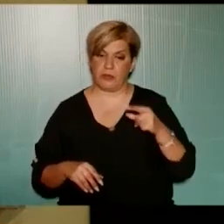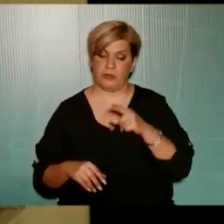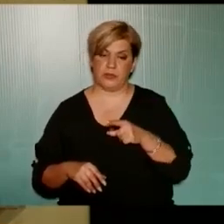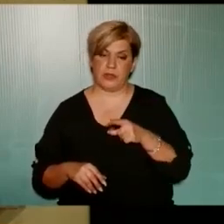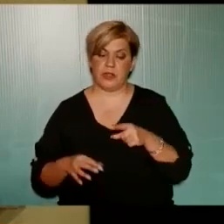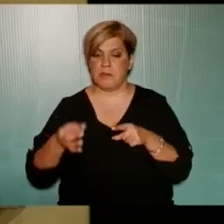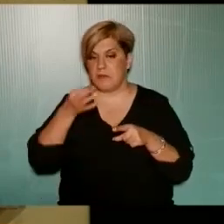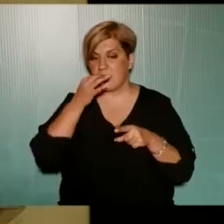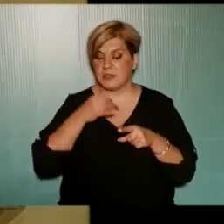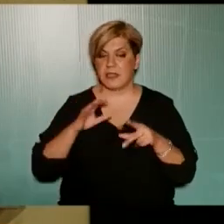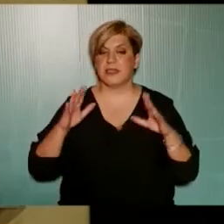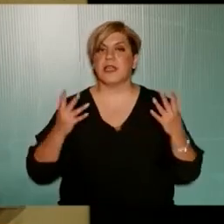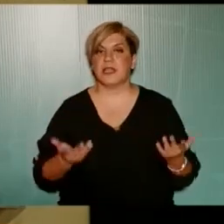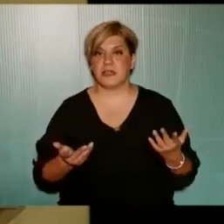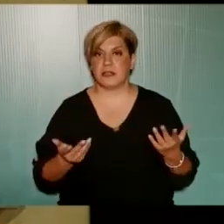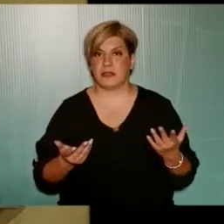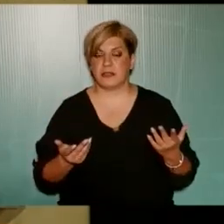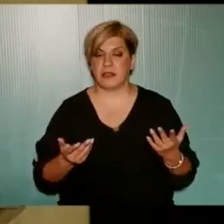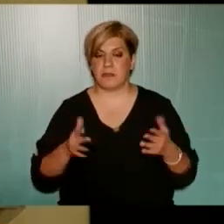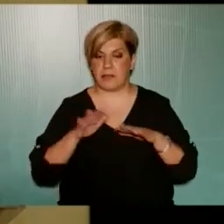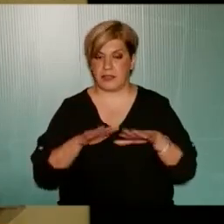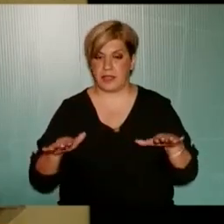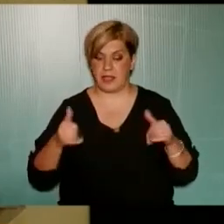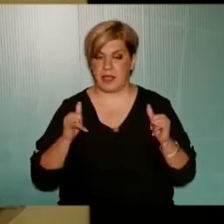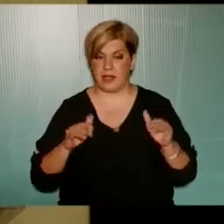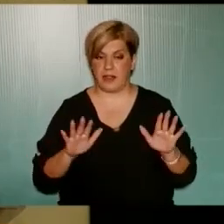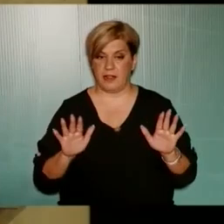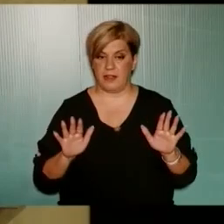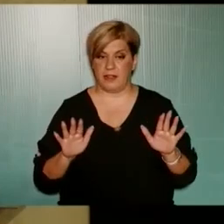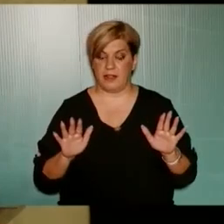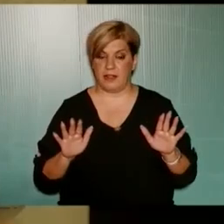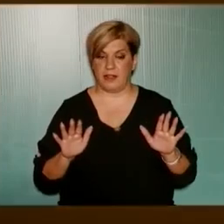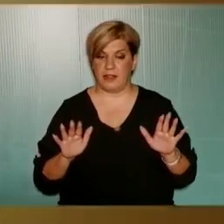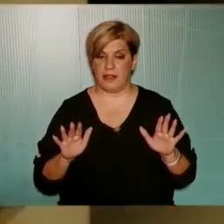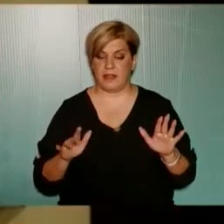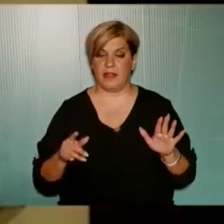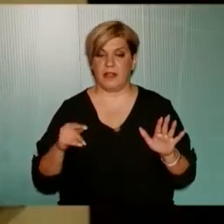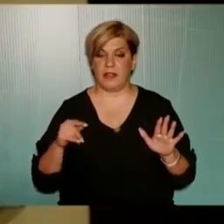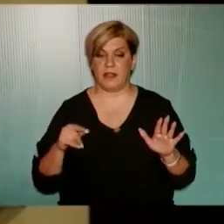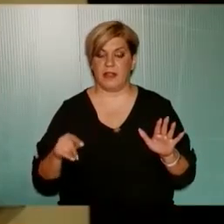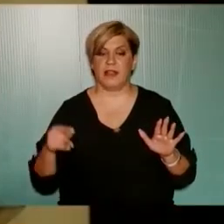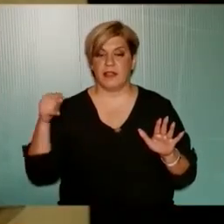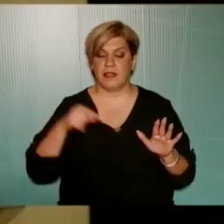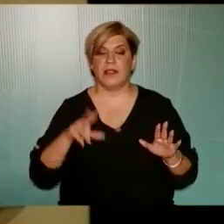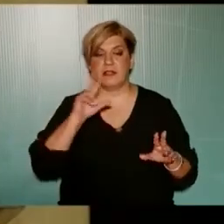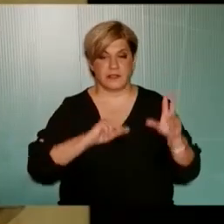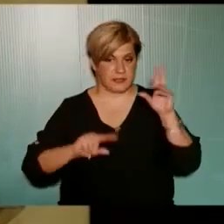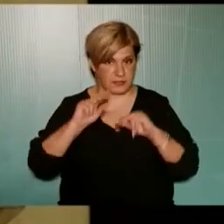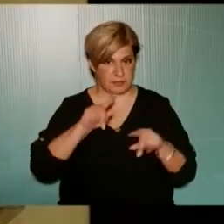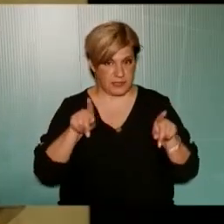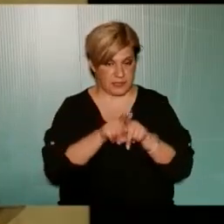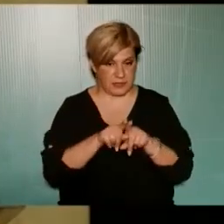και μας λέει εδώ τι για την παιδική χαρά λέω θα έρθουμε να συζητήσουμε μαζί σας